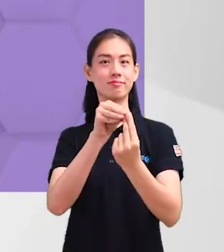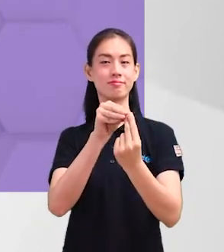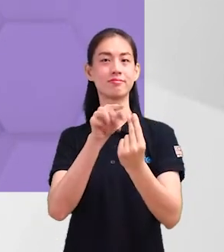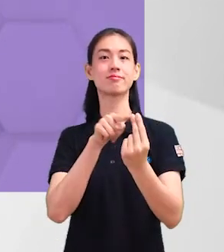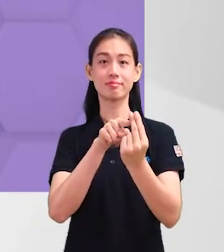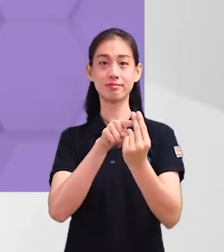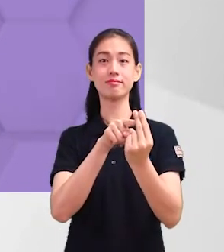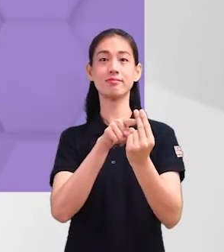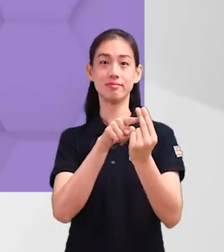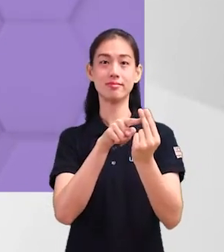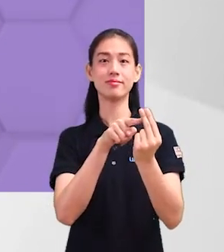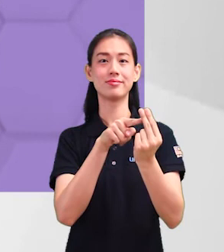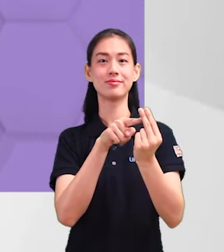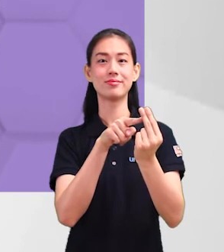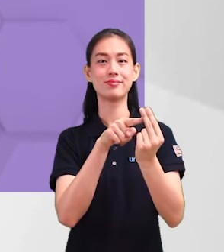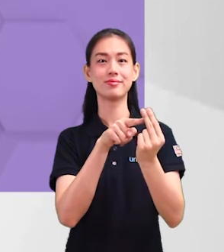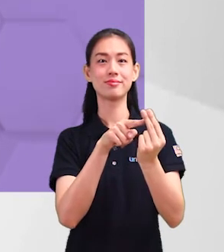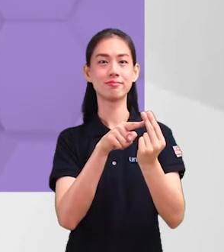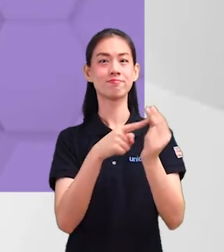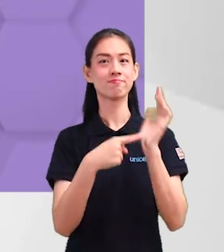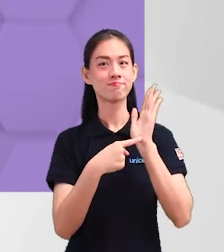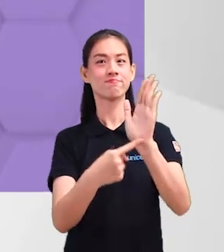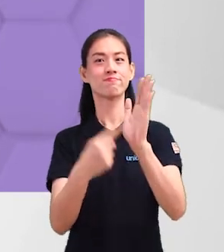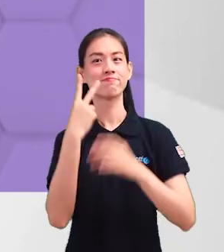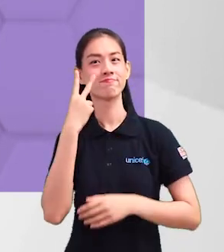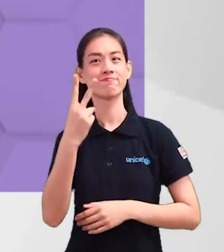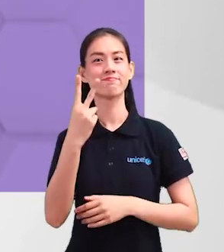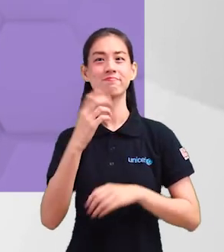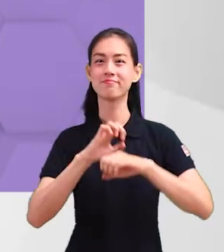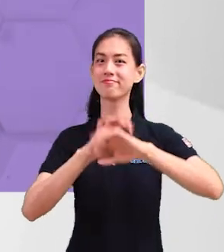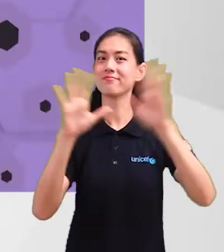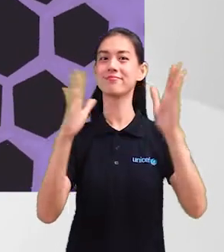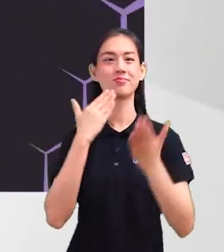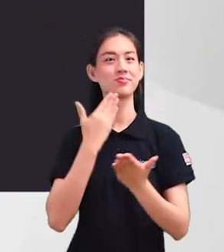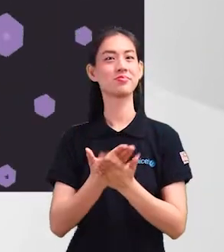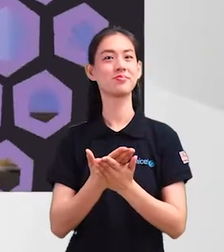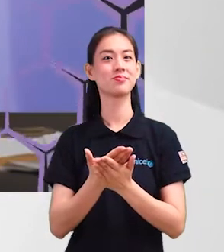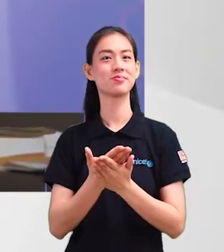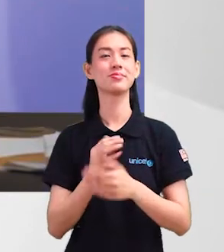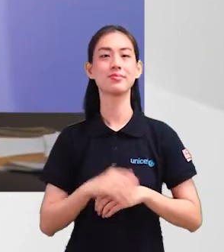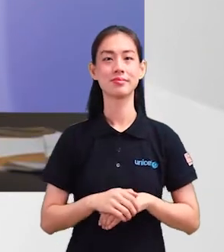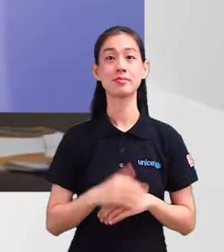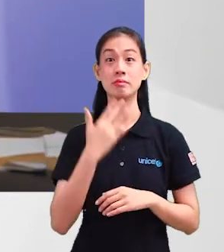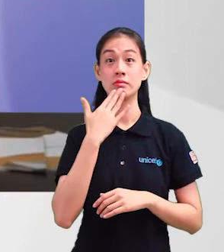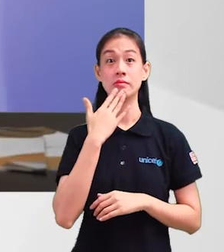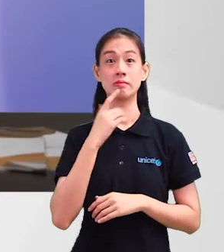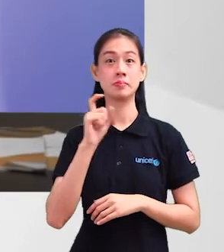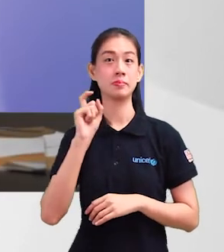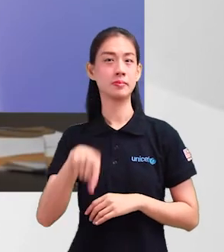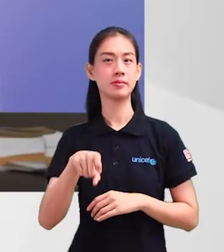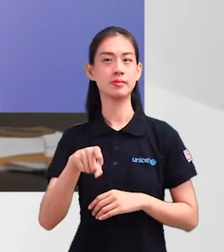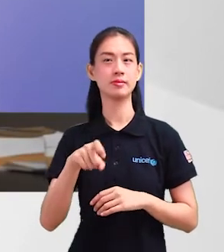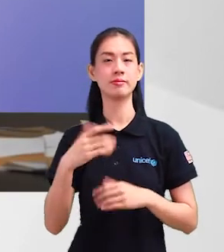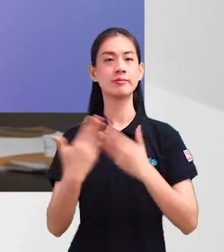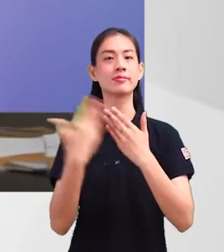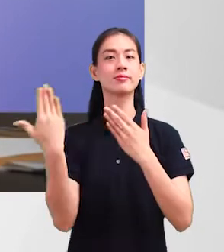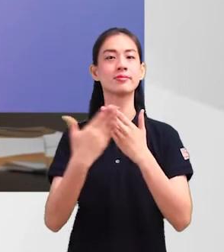corporate DG. Ketiga-tiga warna ini juga boleh menghasilkan tanggapan yang baik dan jelas. Kombinasi warna yang digunakan perlulah